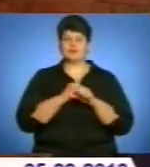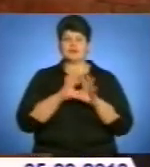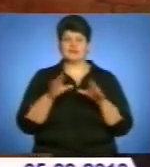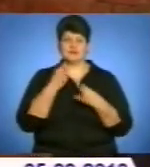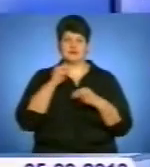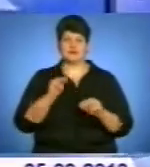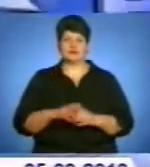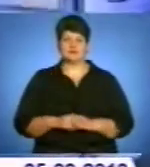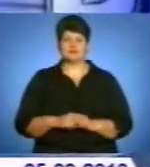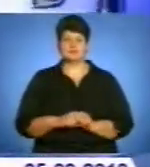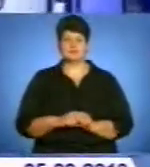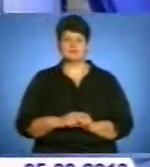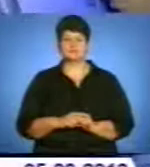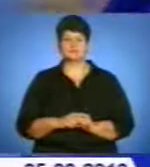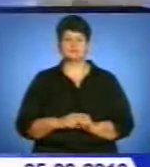найкраще.